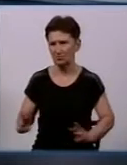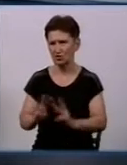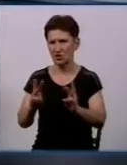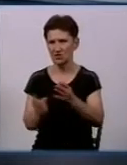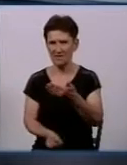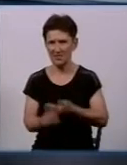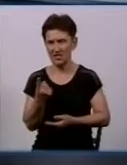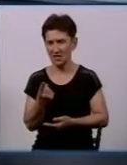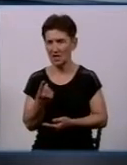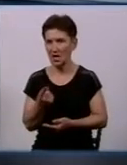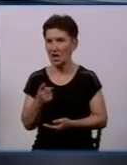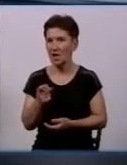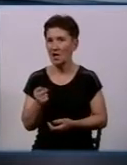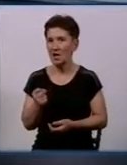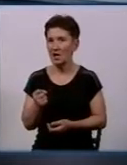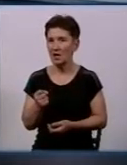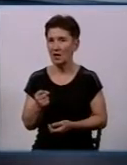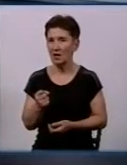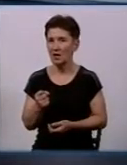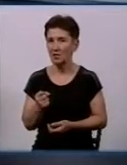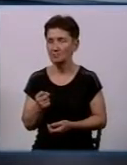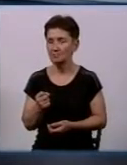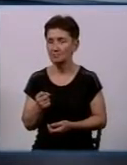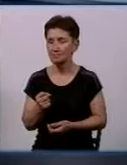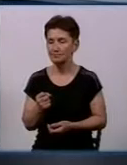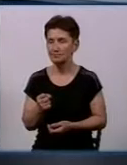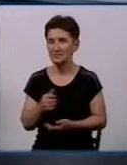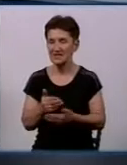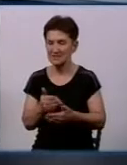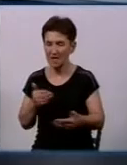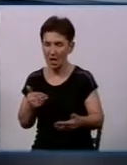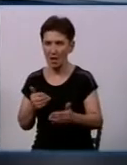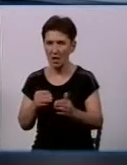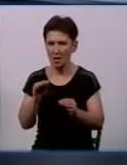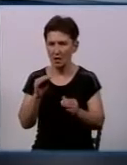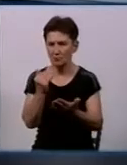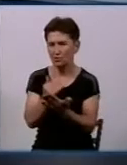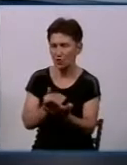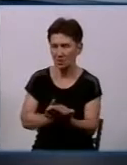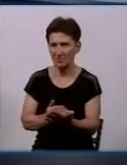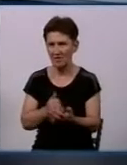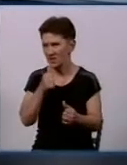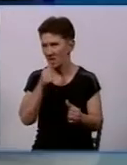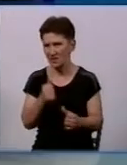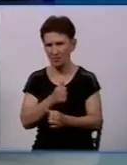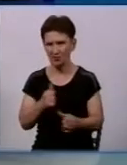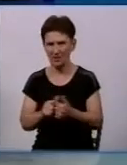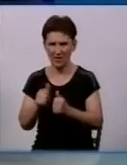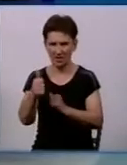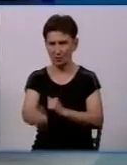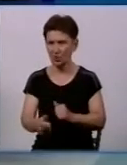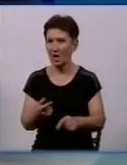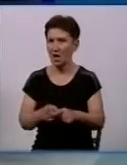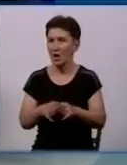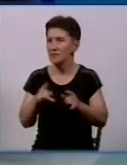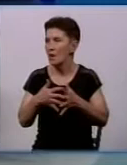наперед це все запрограмувати або визначити неможливо. Тому для цього ми на великих